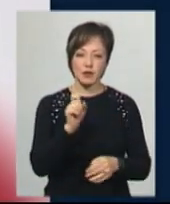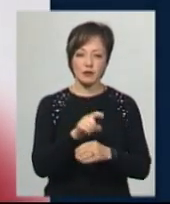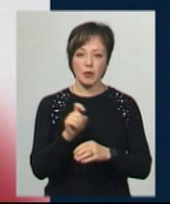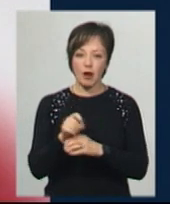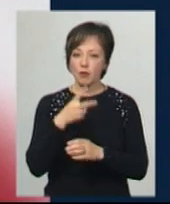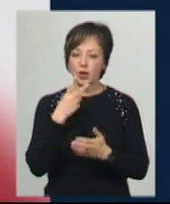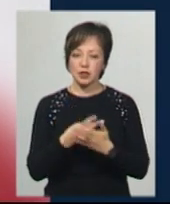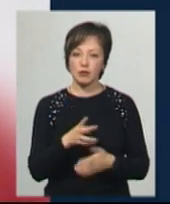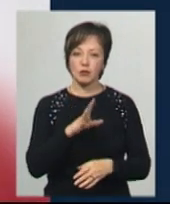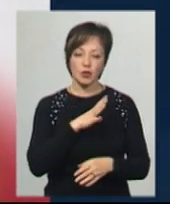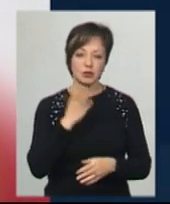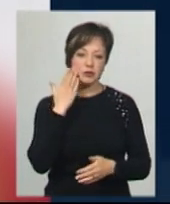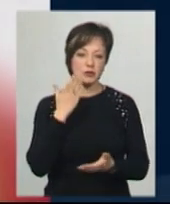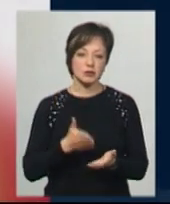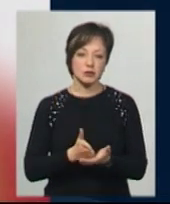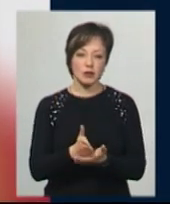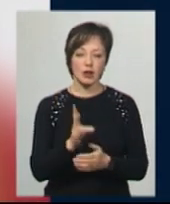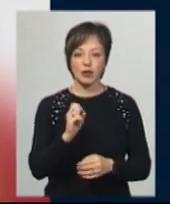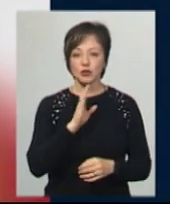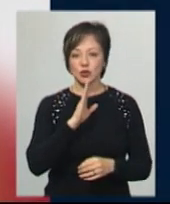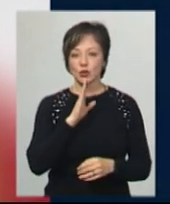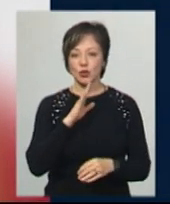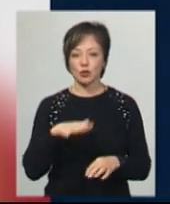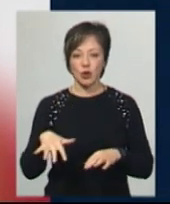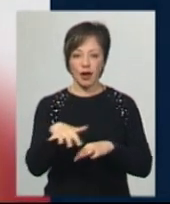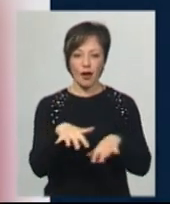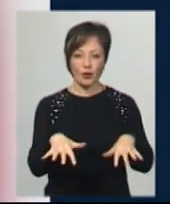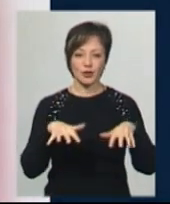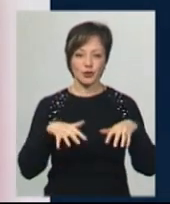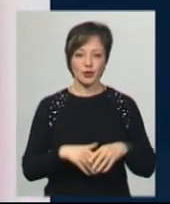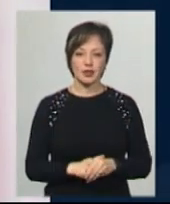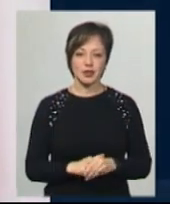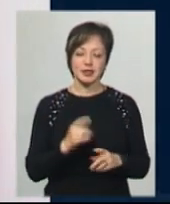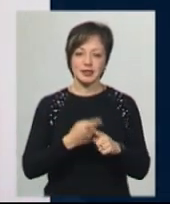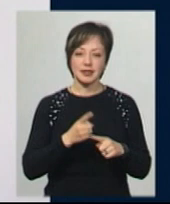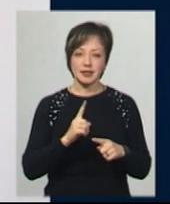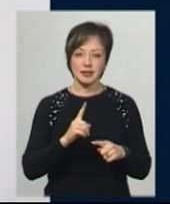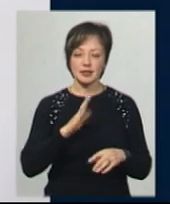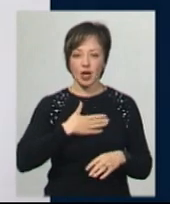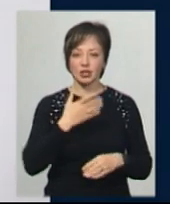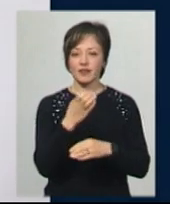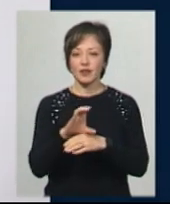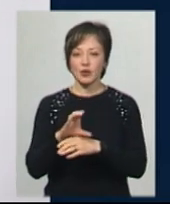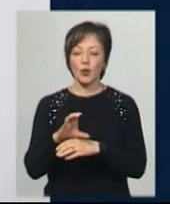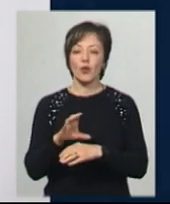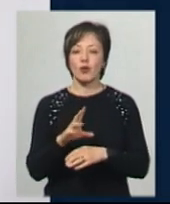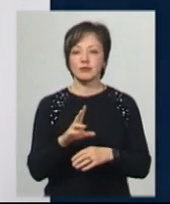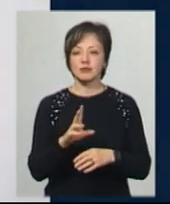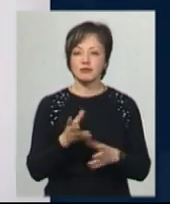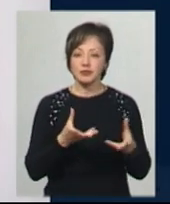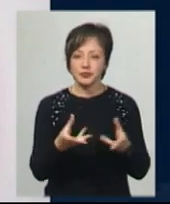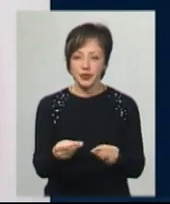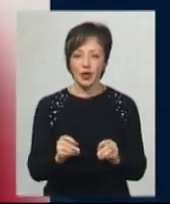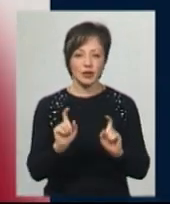показали, були зорієнтовані на жіночу аудиторію. Серія наших відео заохочує людей не сидіти на